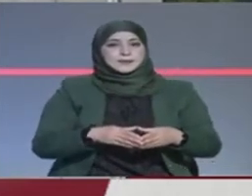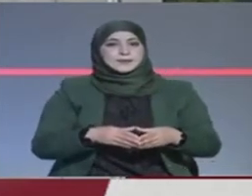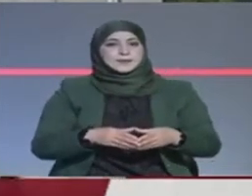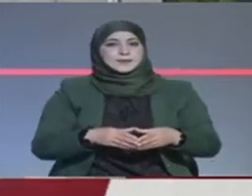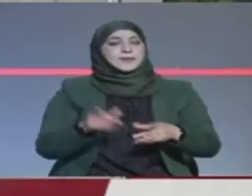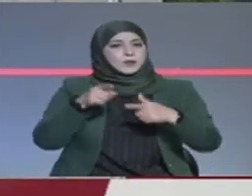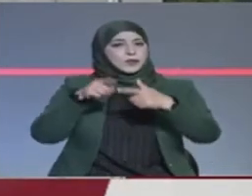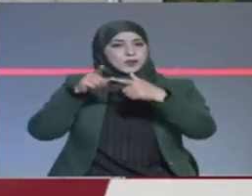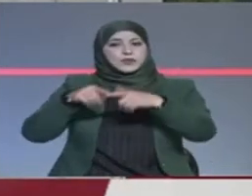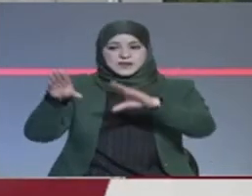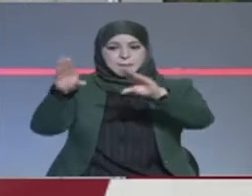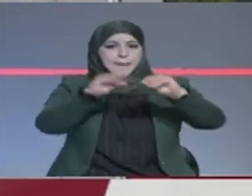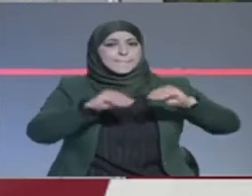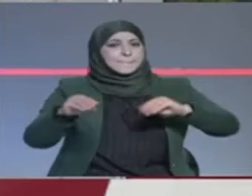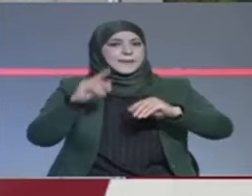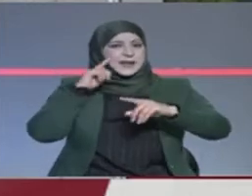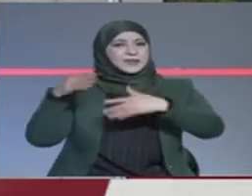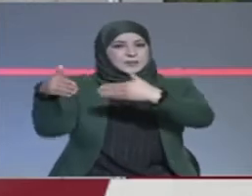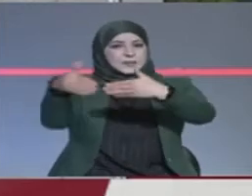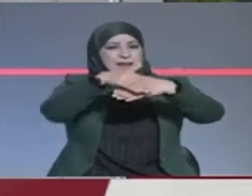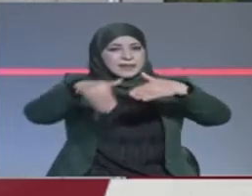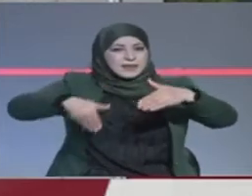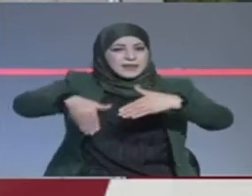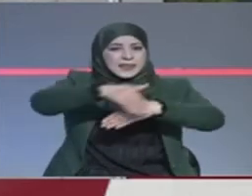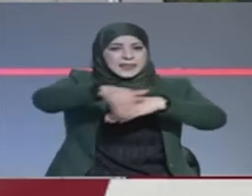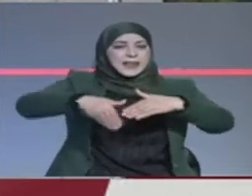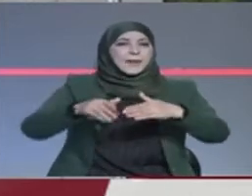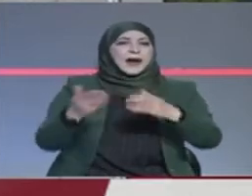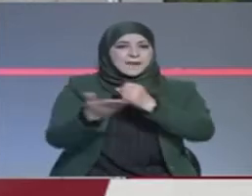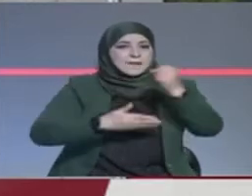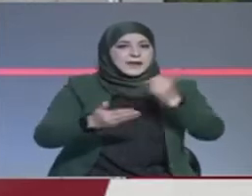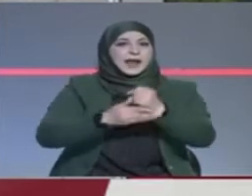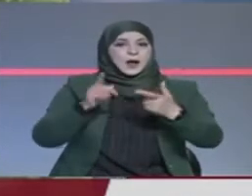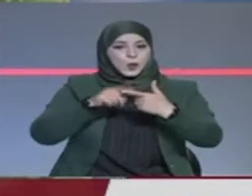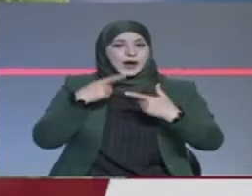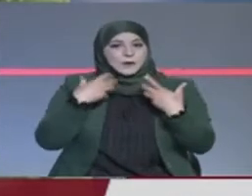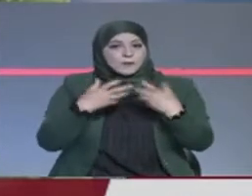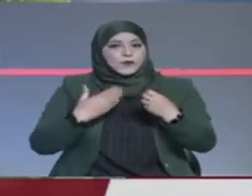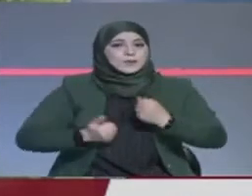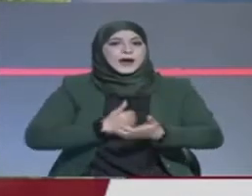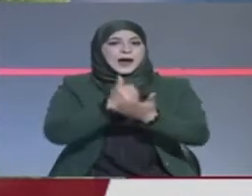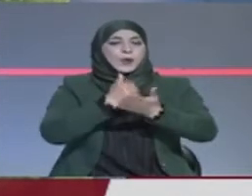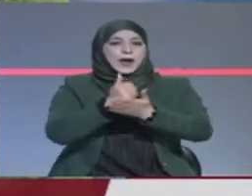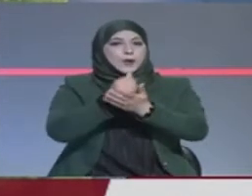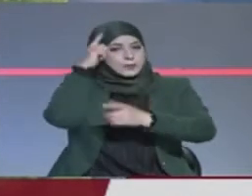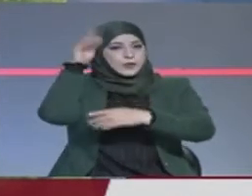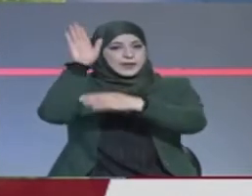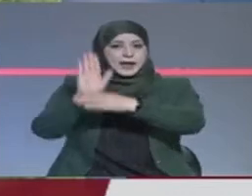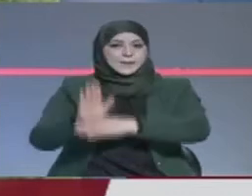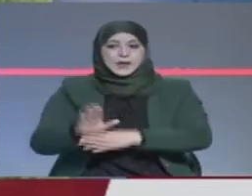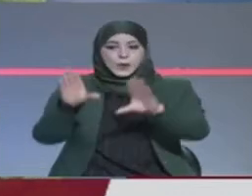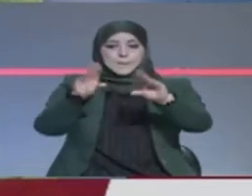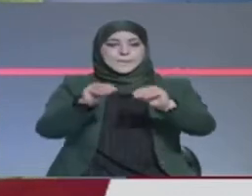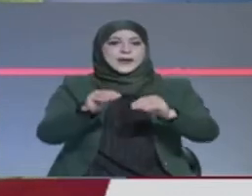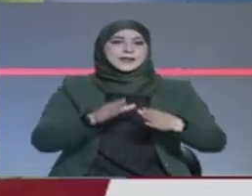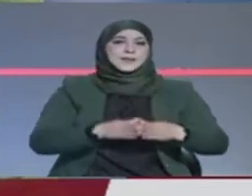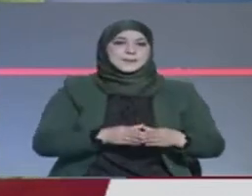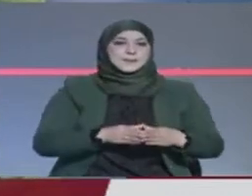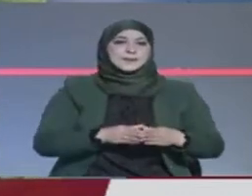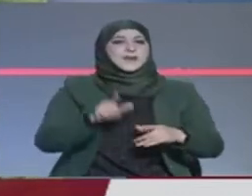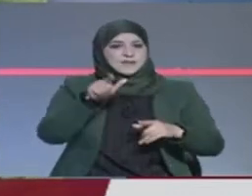موجودة من وقت الأندلسيين واللي هي محافظين عليها وليد غار الملح واللي احنا نحب ونعاونوهم شبكة محميات وطنية